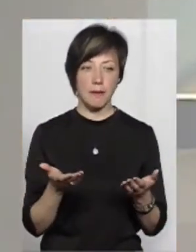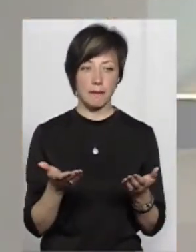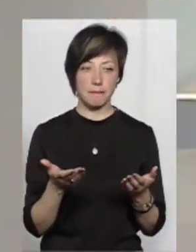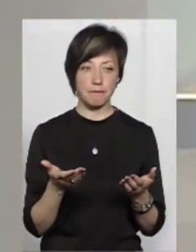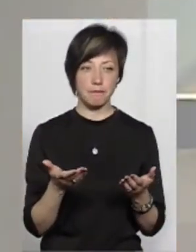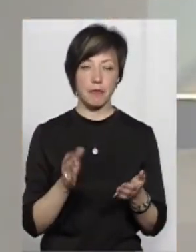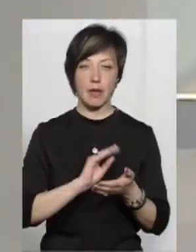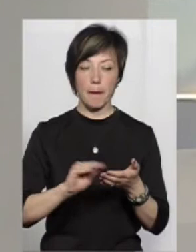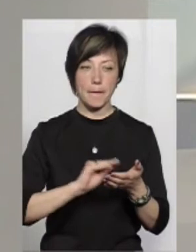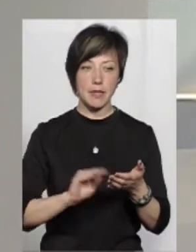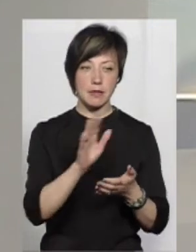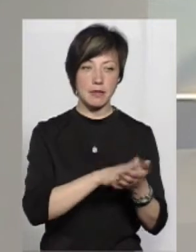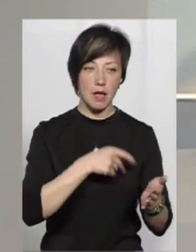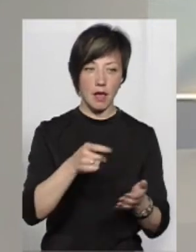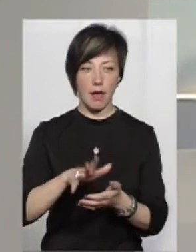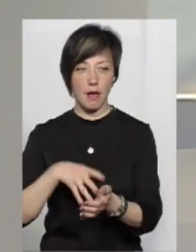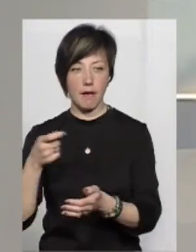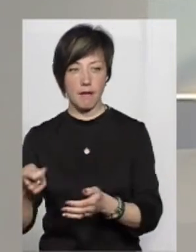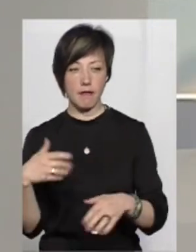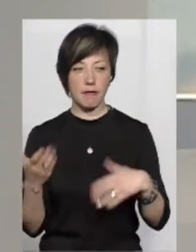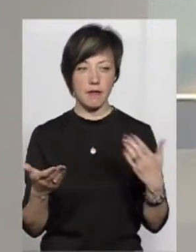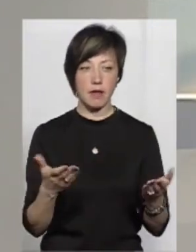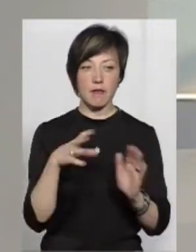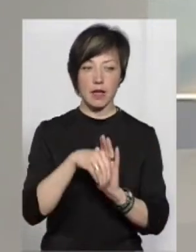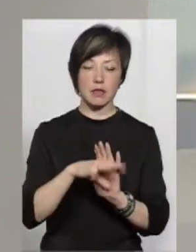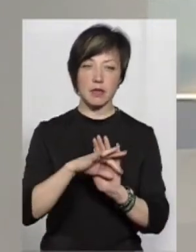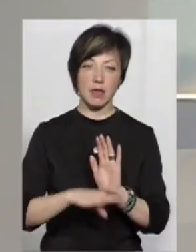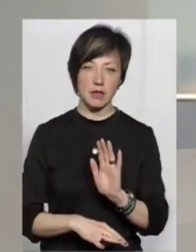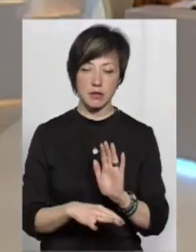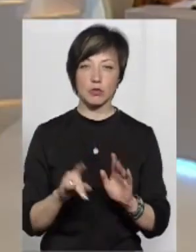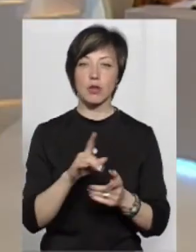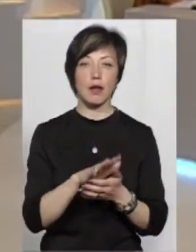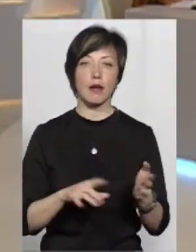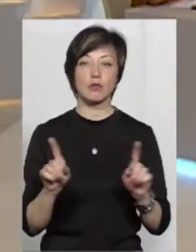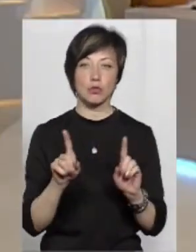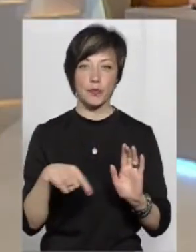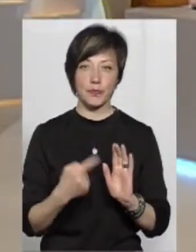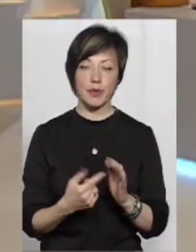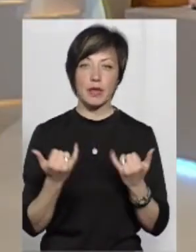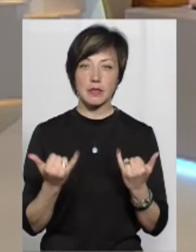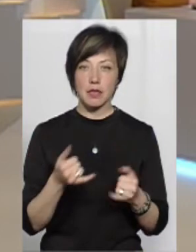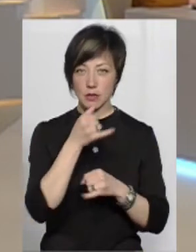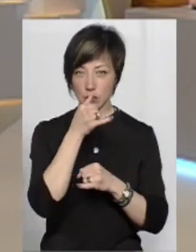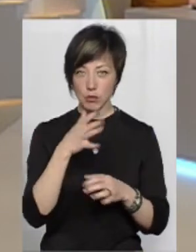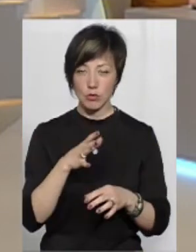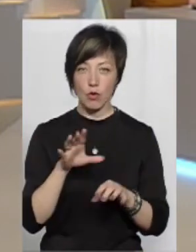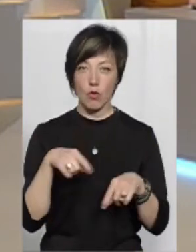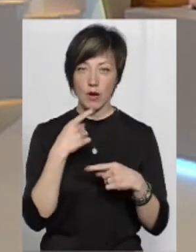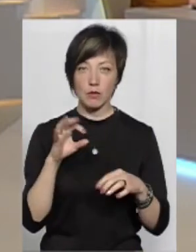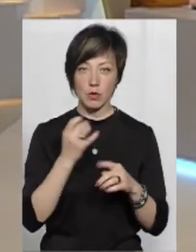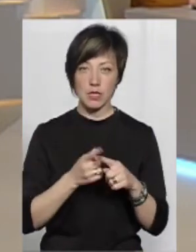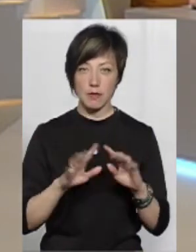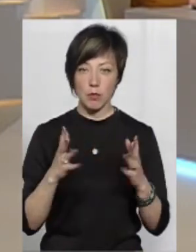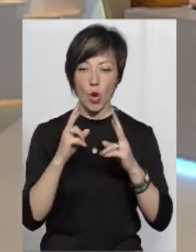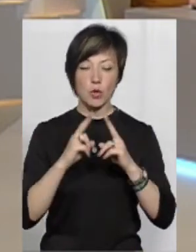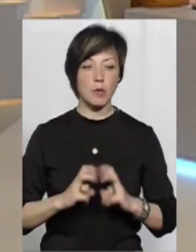написано заяви з обох сторон, внесено в єдиний регістр? Ну, наразі ми не можемо говорити про цей випадок, тому